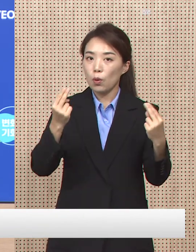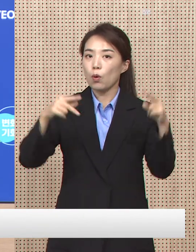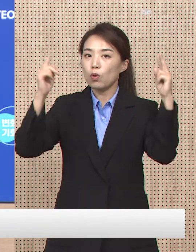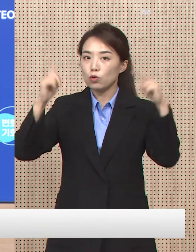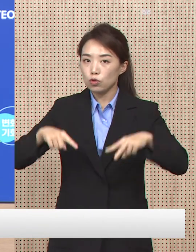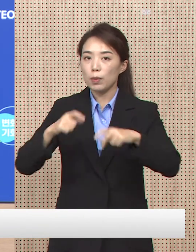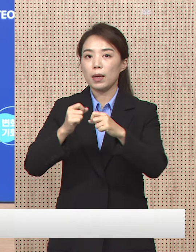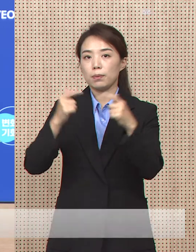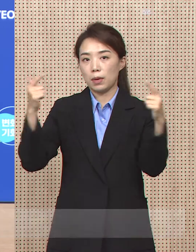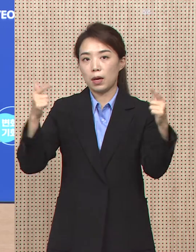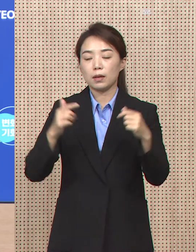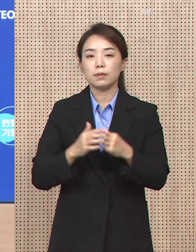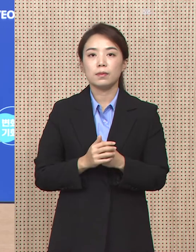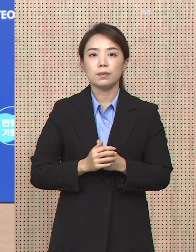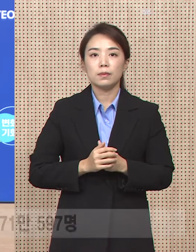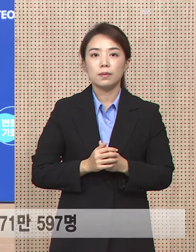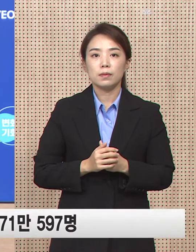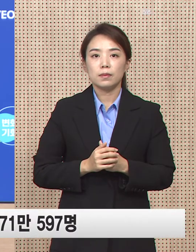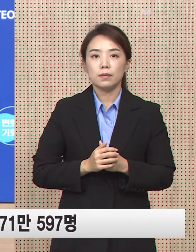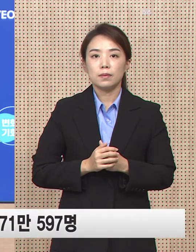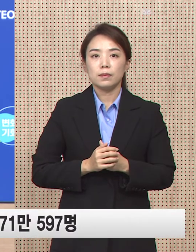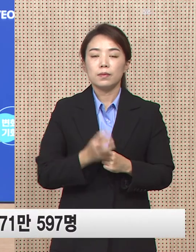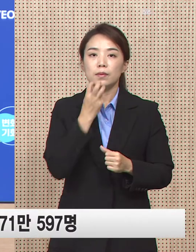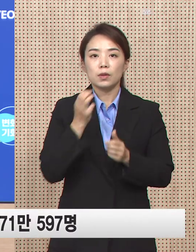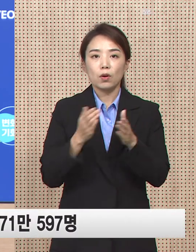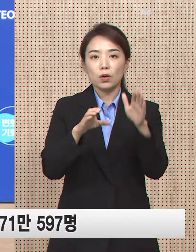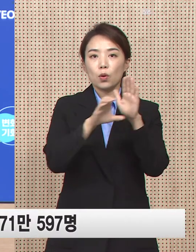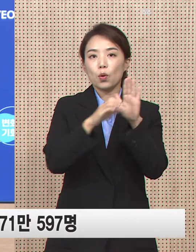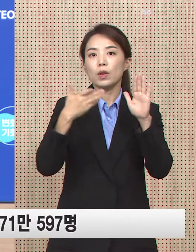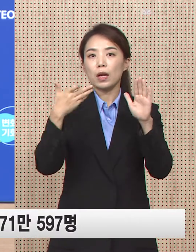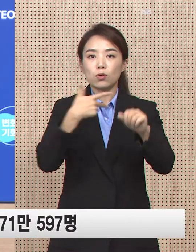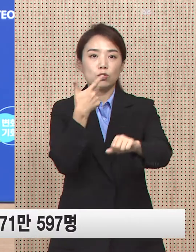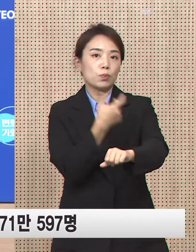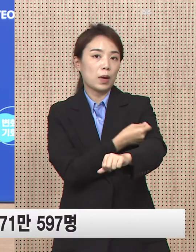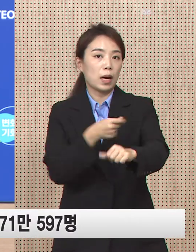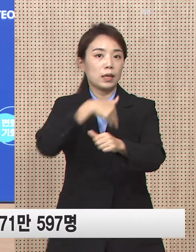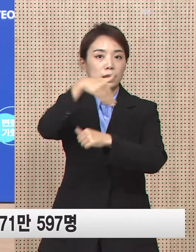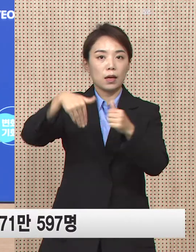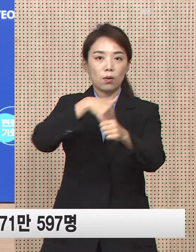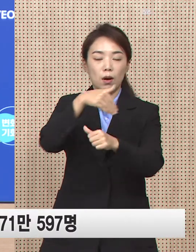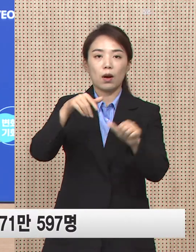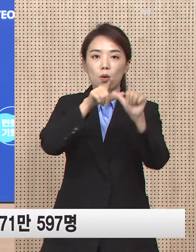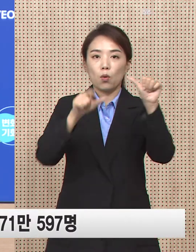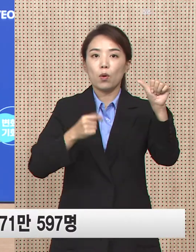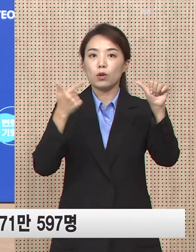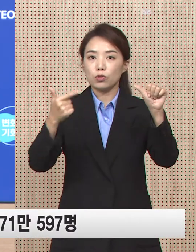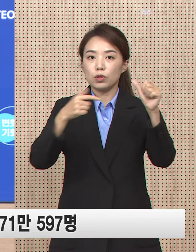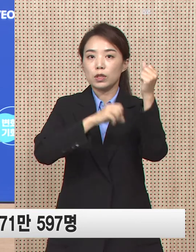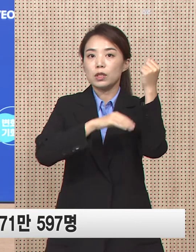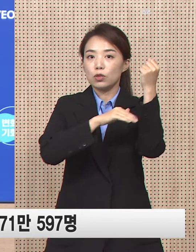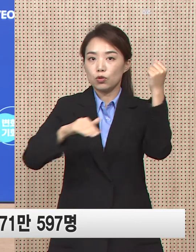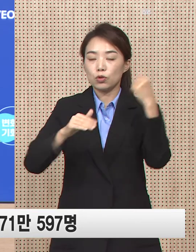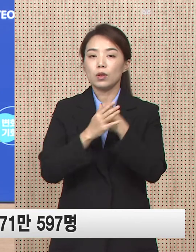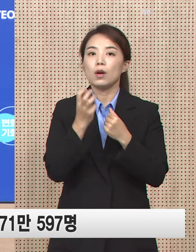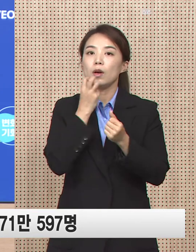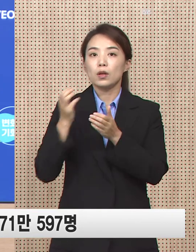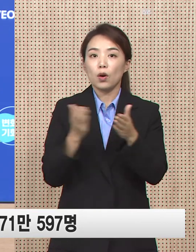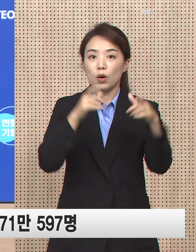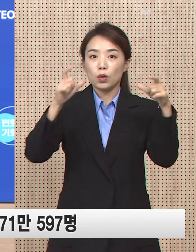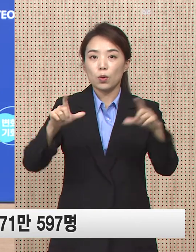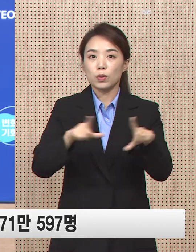이상 증가하였습니다. 다음은 경기도 코로나19 예방접종 현황입니다. 9월 6일 0시 기준 경기도민 가운데